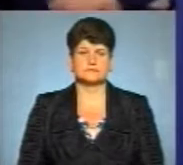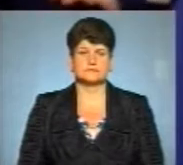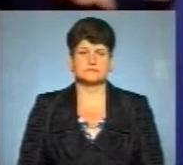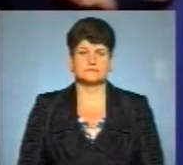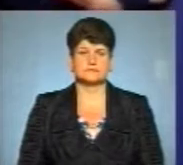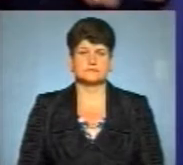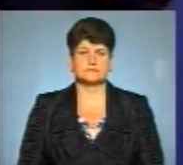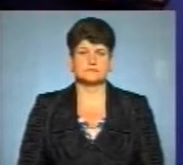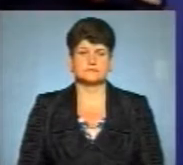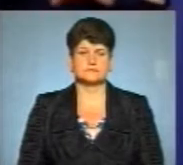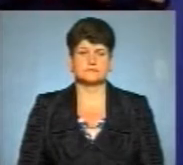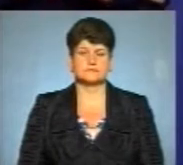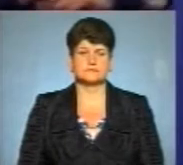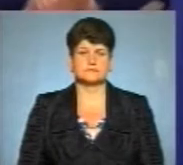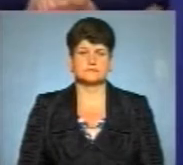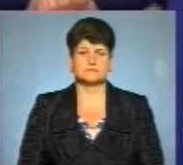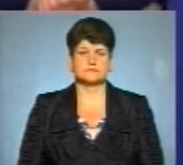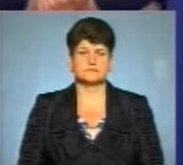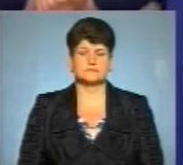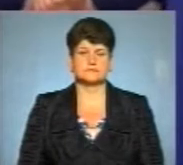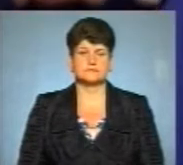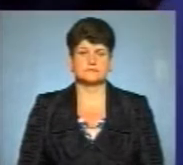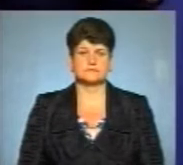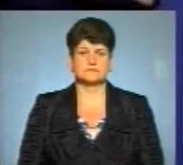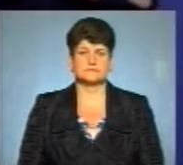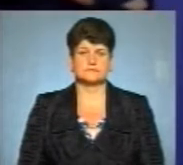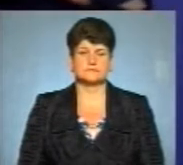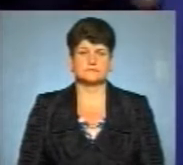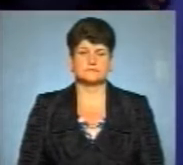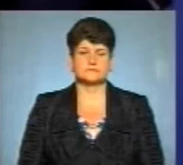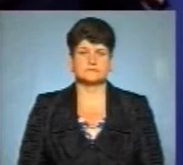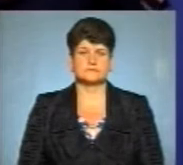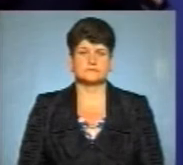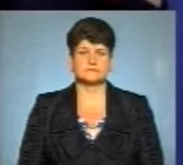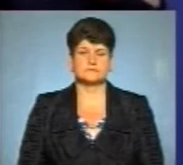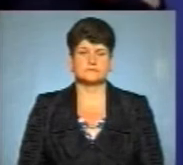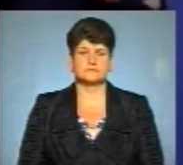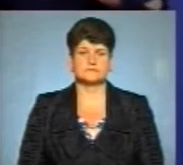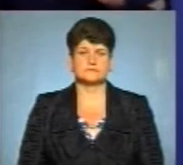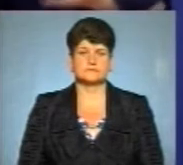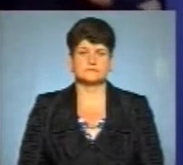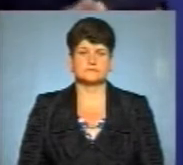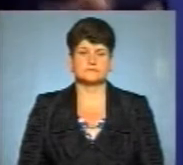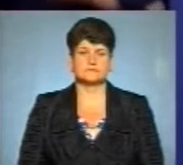супутніх захворювань, поступила в відділення, перебувала на ШВЛ.